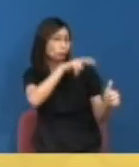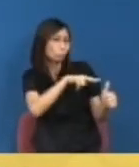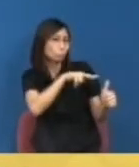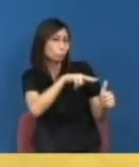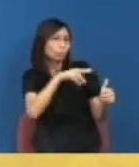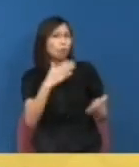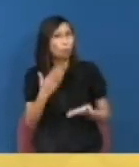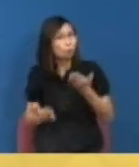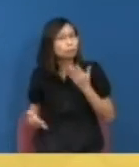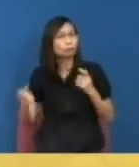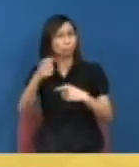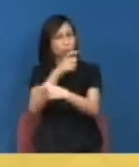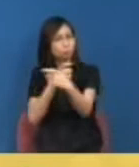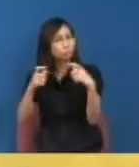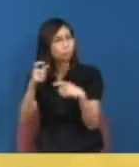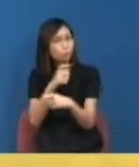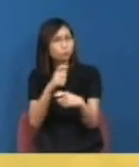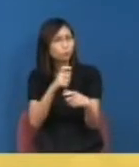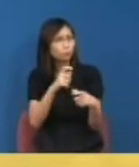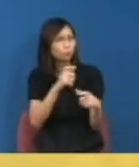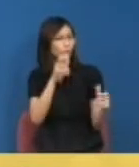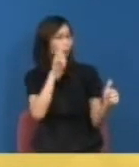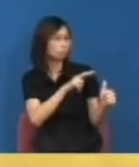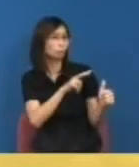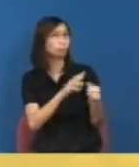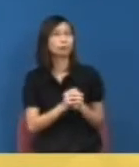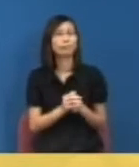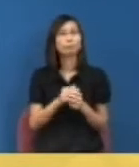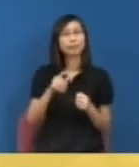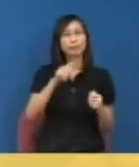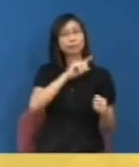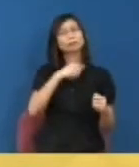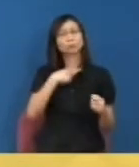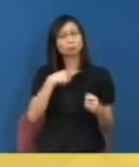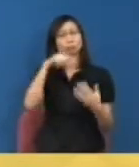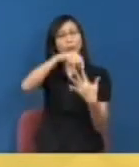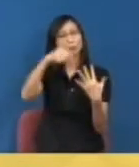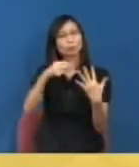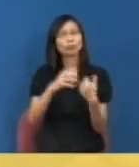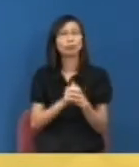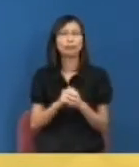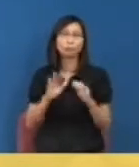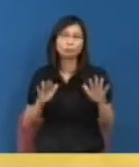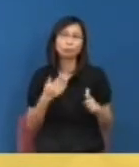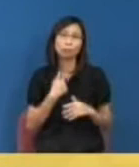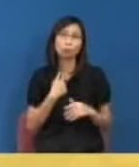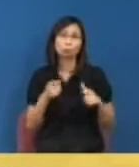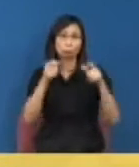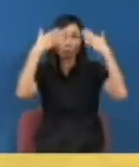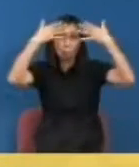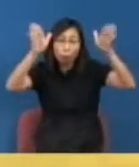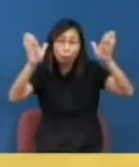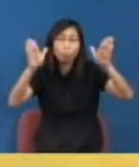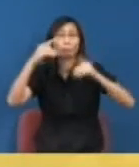我想兩樣的東西你要取其輕的話你都必須有另一個變數就是一個公開有言論自由